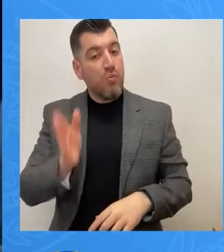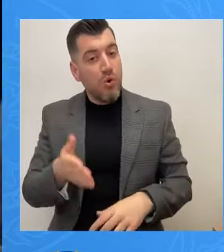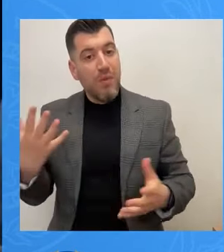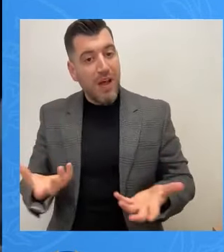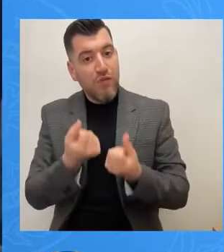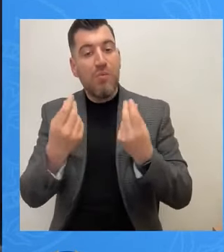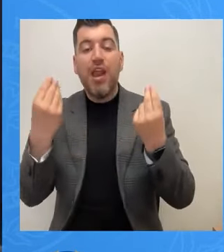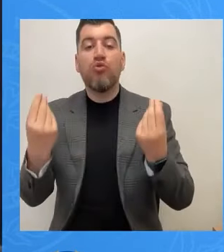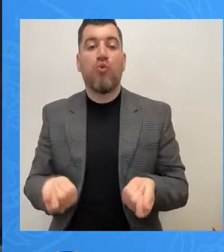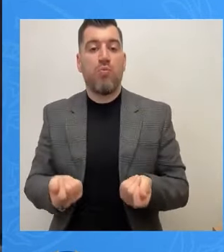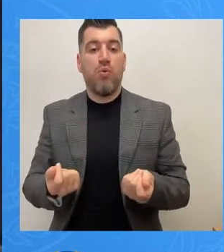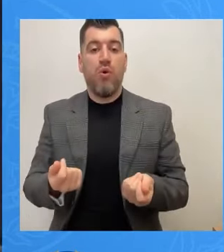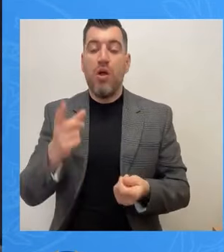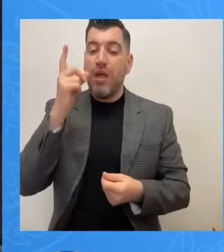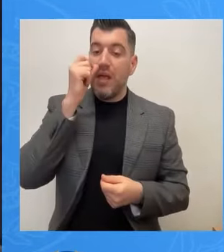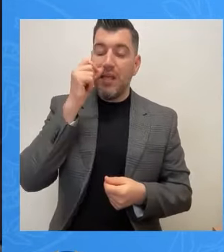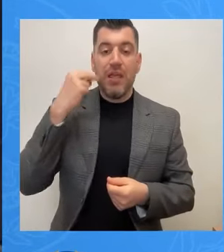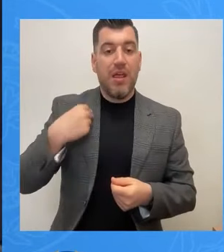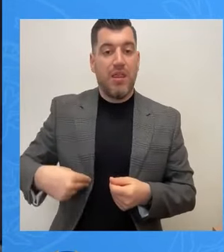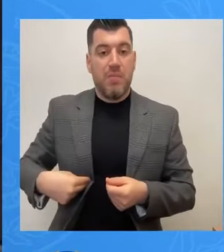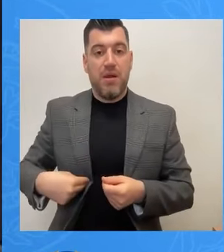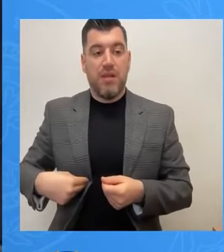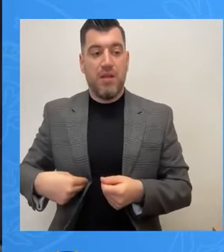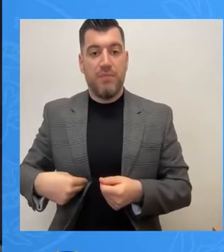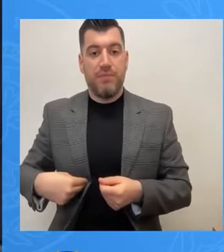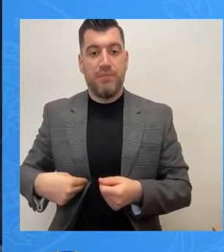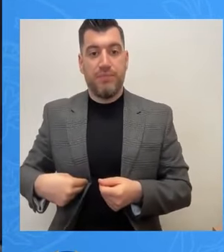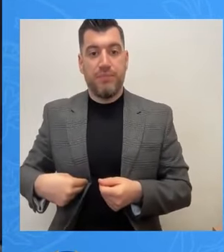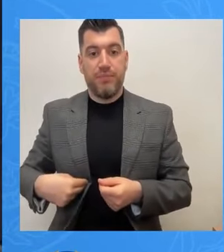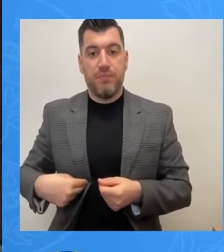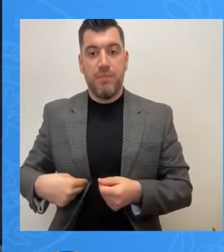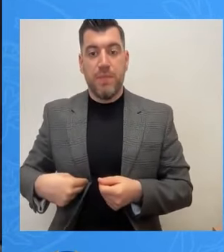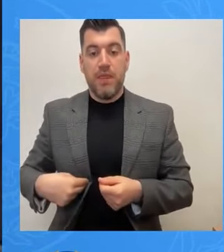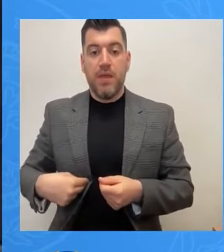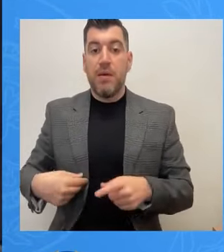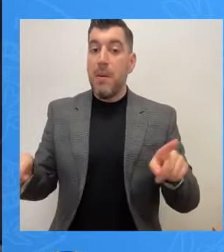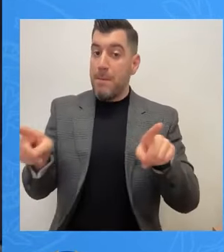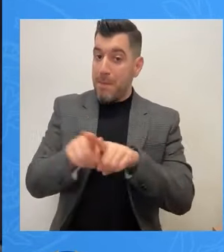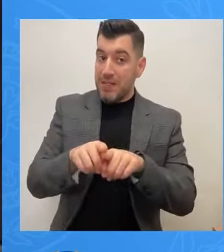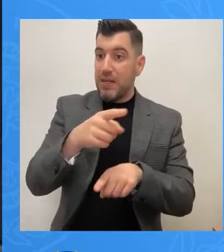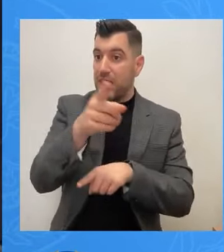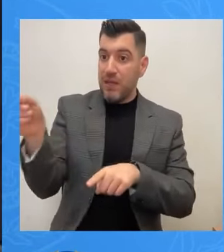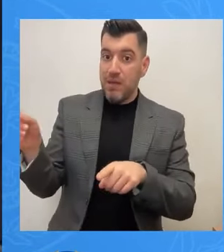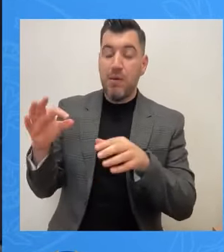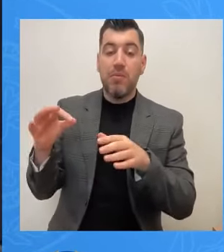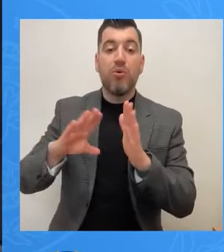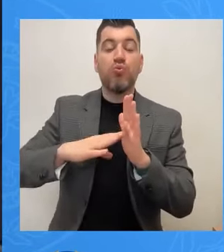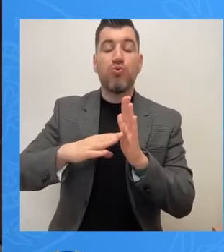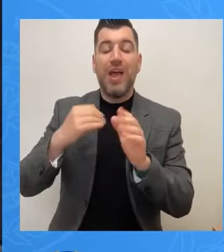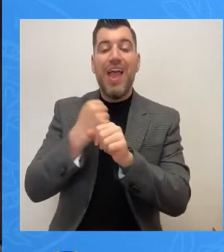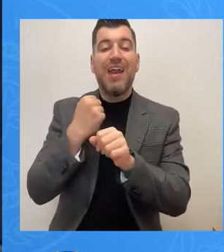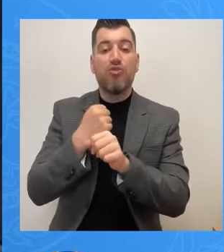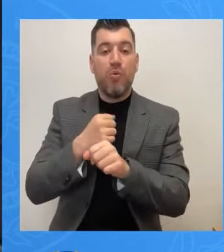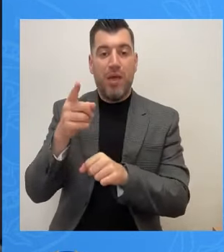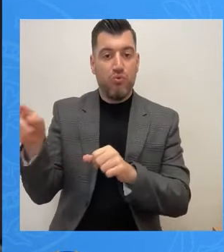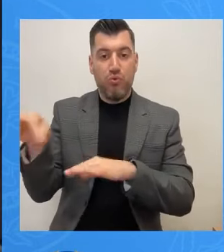Πρόεδρε, κύριε Δήμαρχε, πρέπει να βρούμε με συμφωνία των εργαζομένων, των μηχανικών εννοείται, γιατί